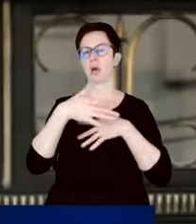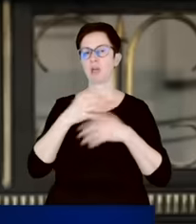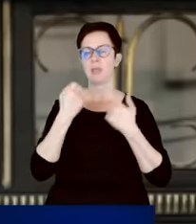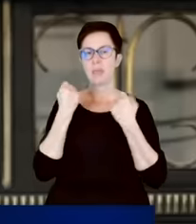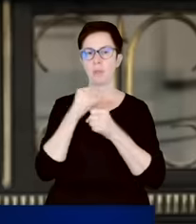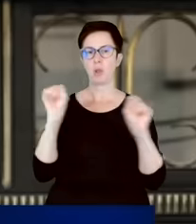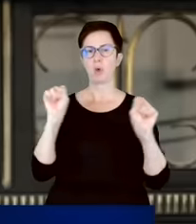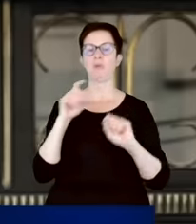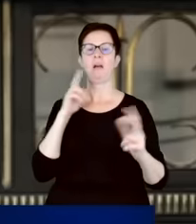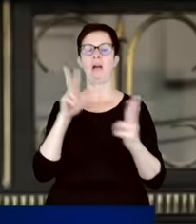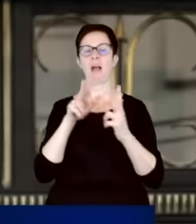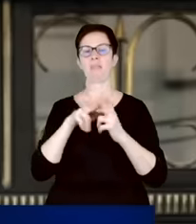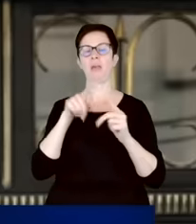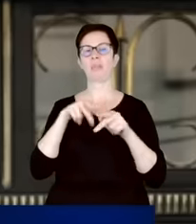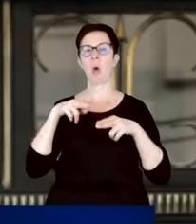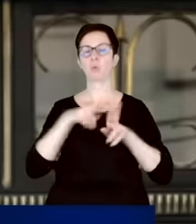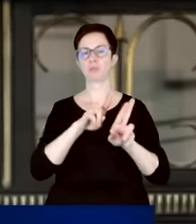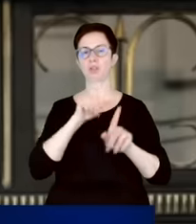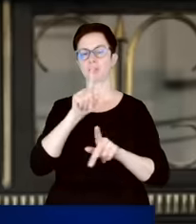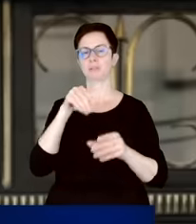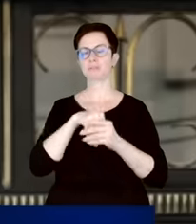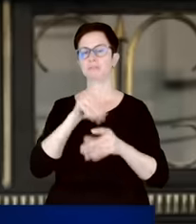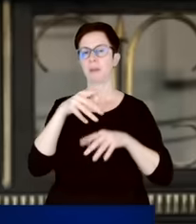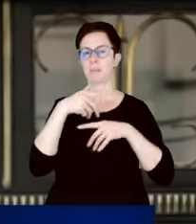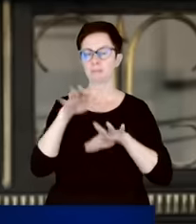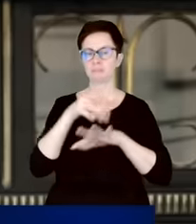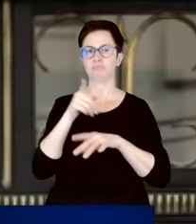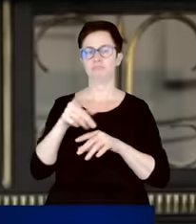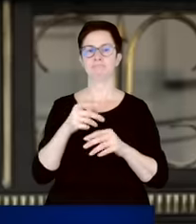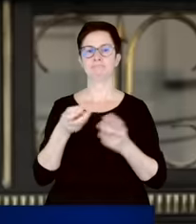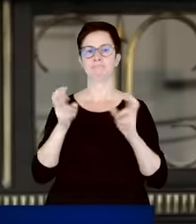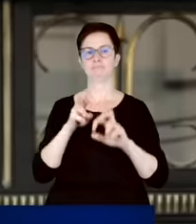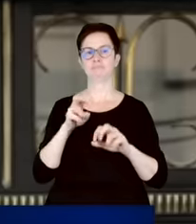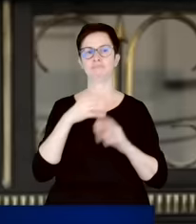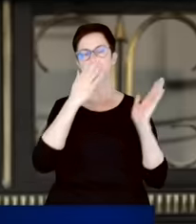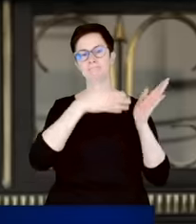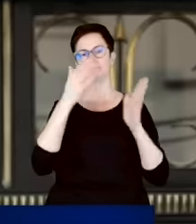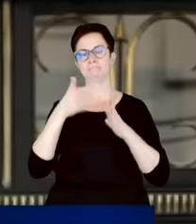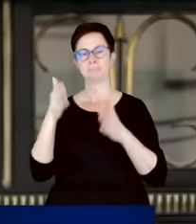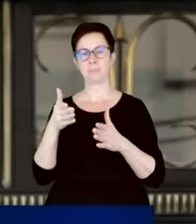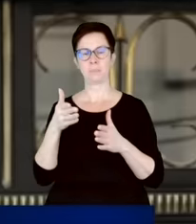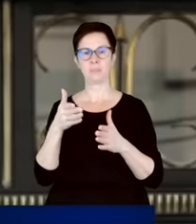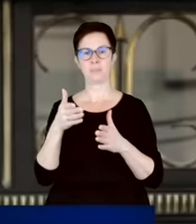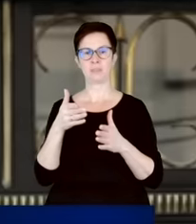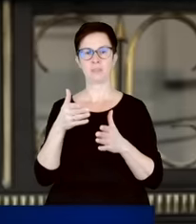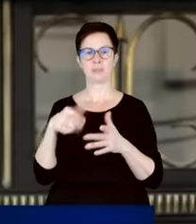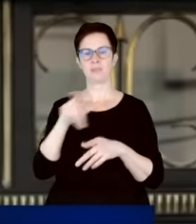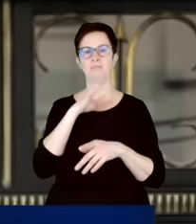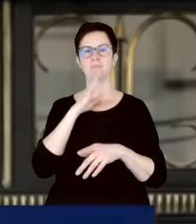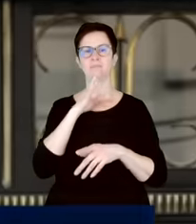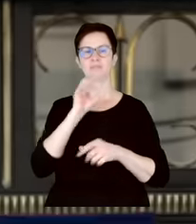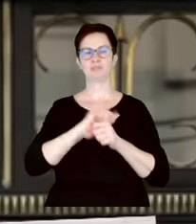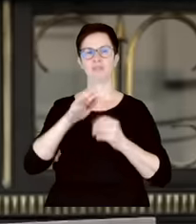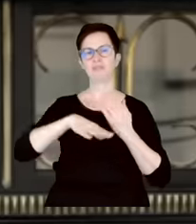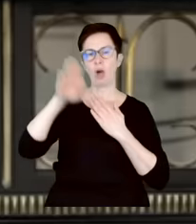atak na uczestników Marszu Niepodległości, stworzenie wizerunku uczestników Marszu Niepodległości jako jakichś, nie wiem, faszystów